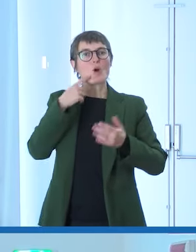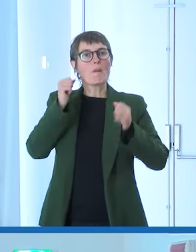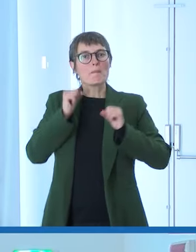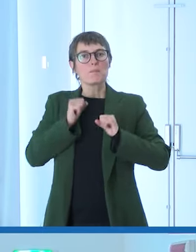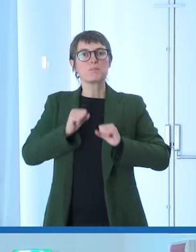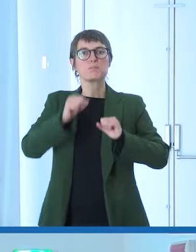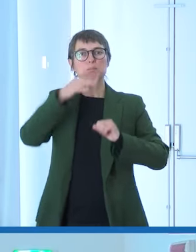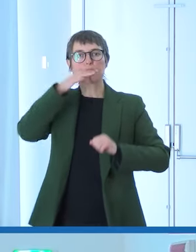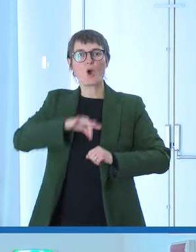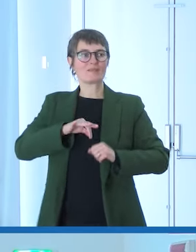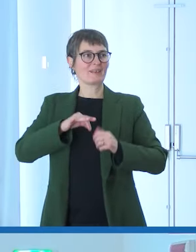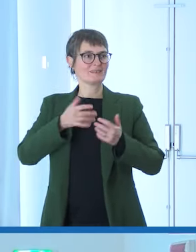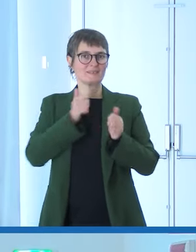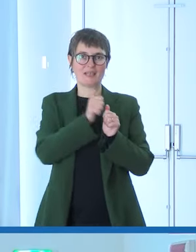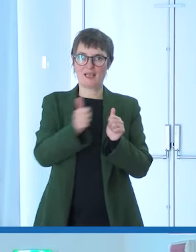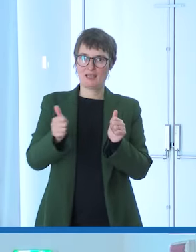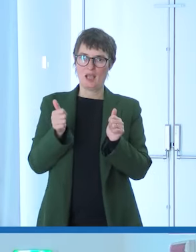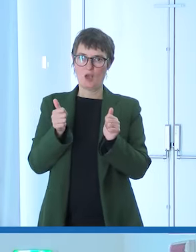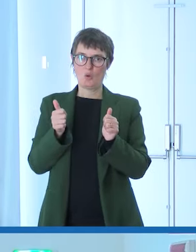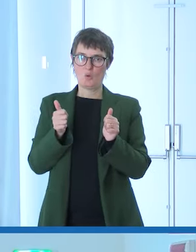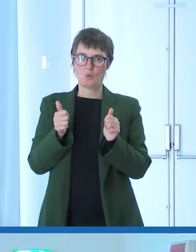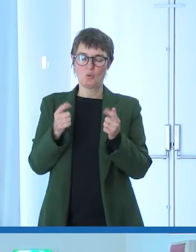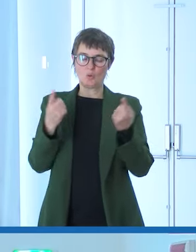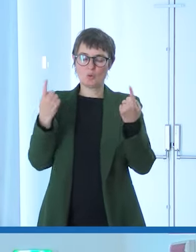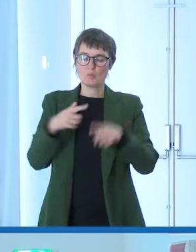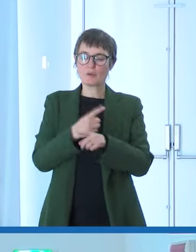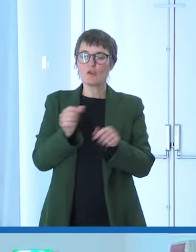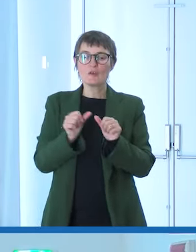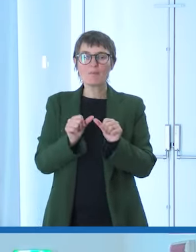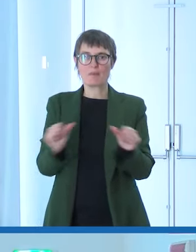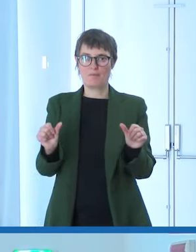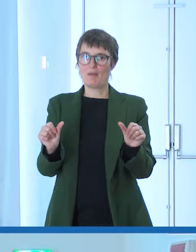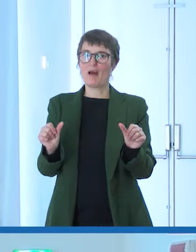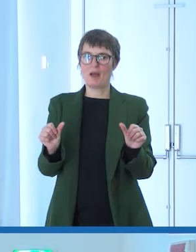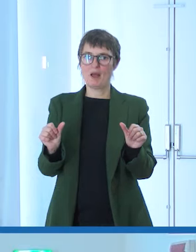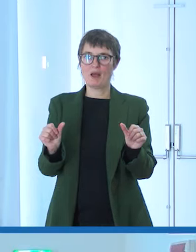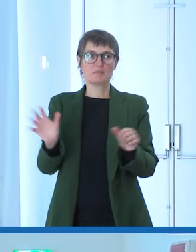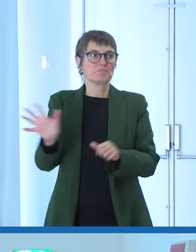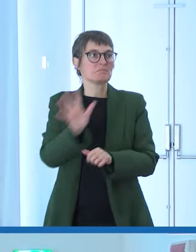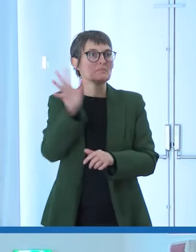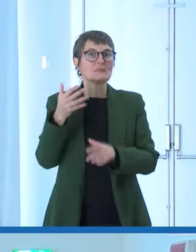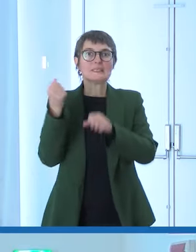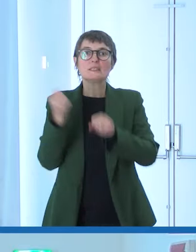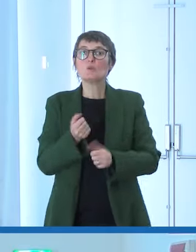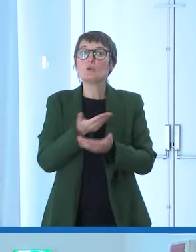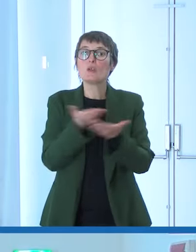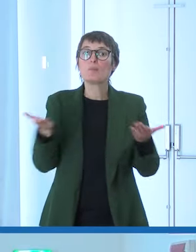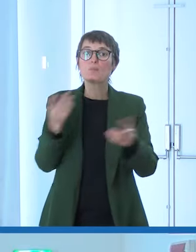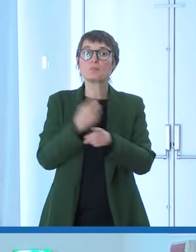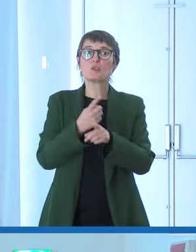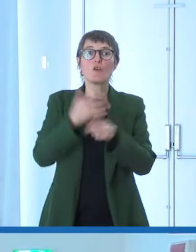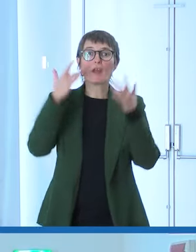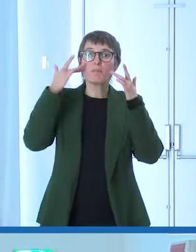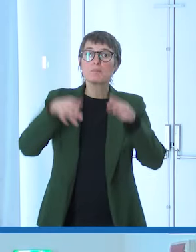istituzioni pubbliche più semplici, che consentano a tutte e a tutti di essere